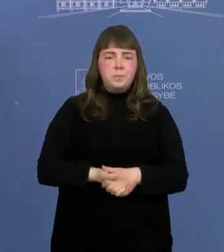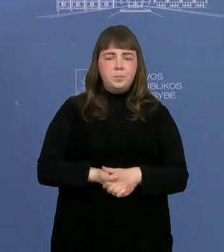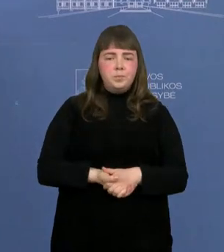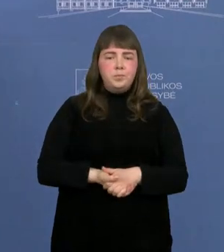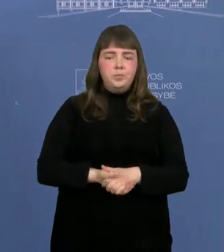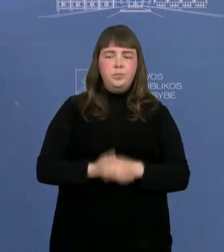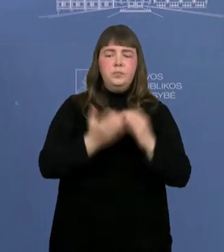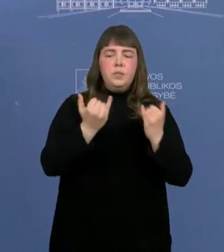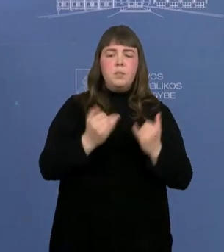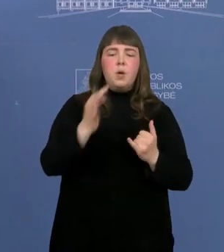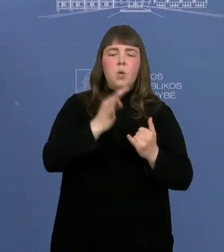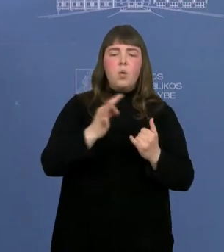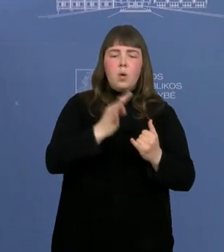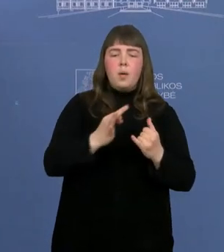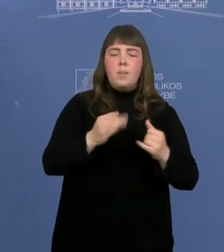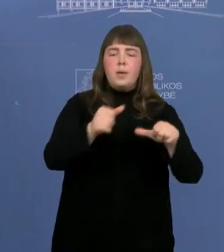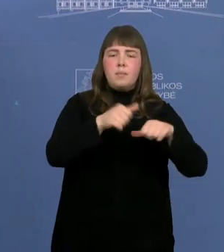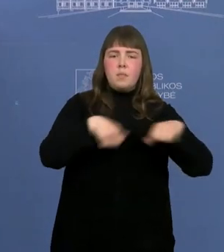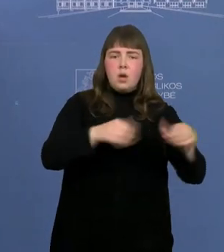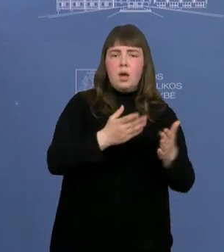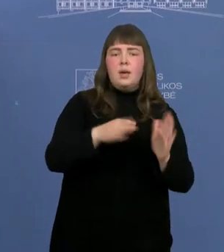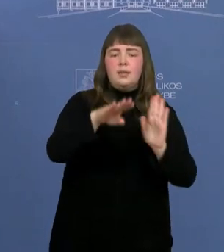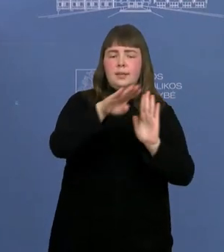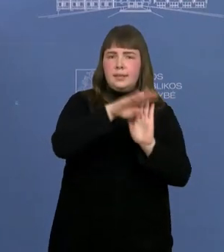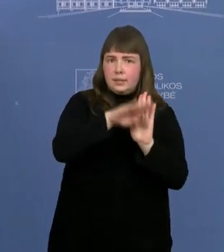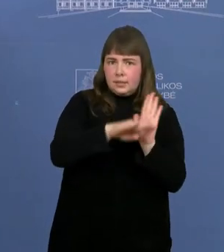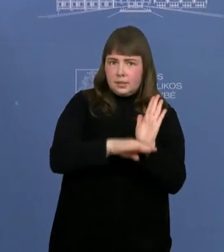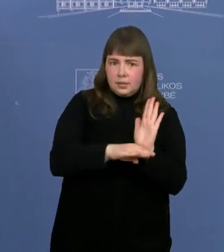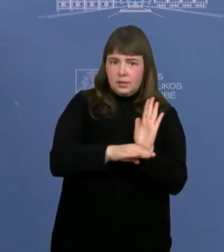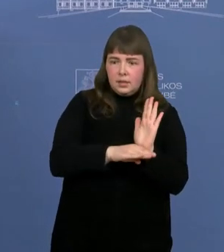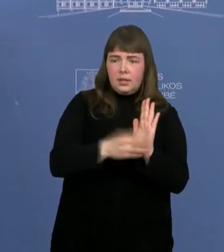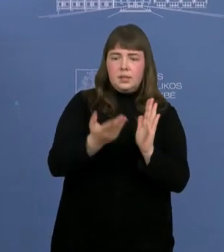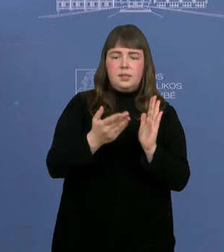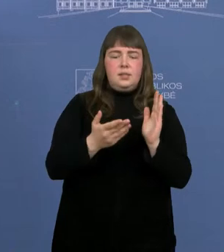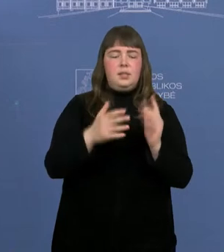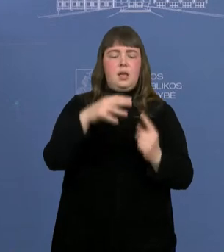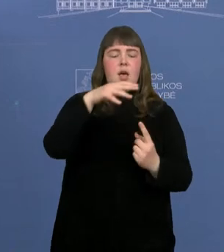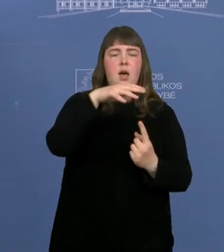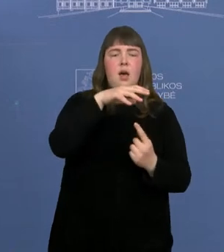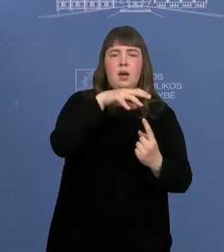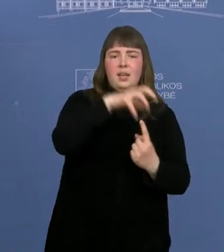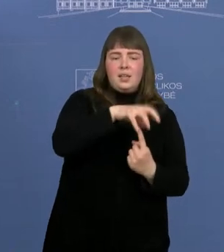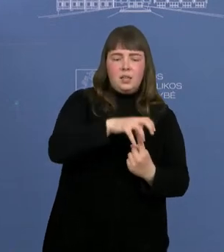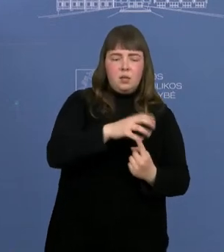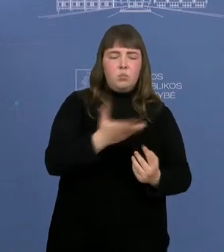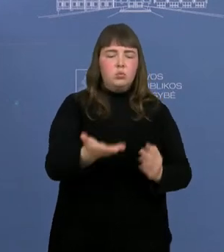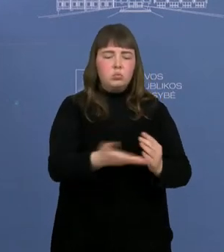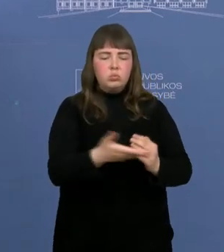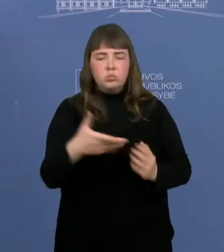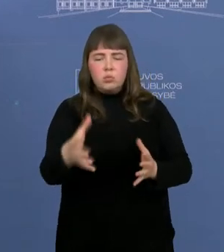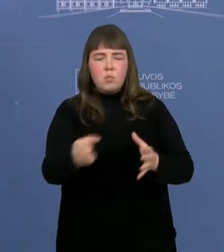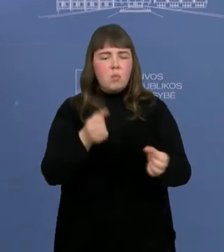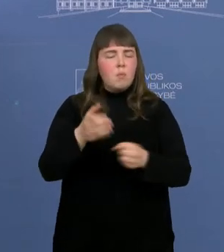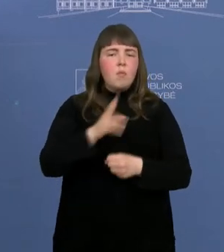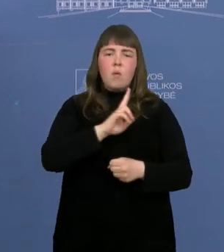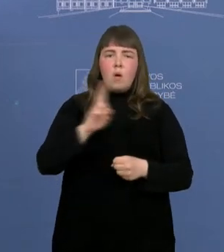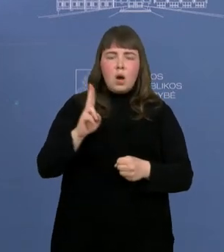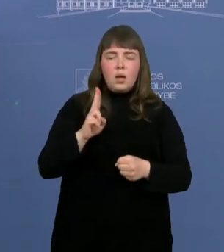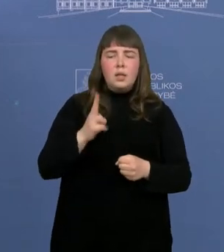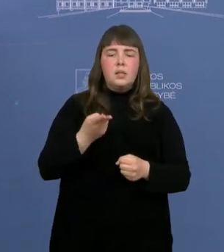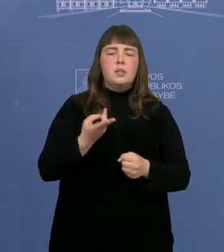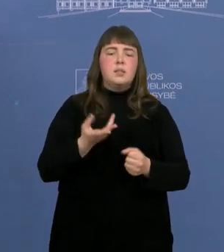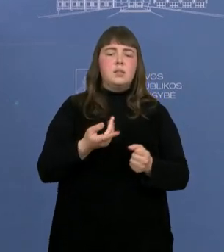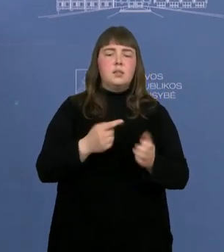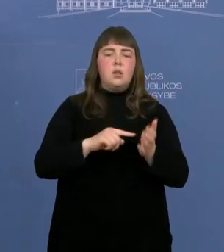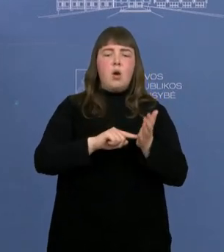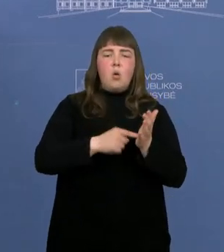pradžiai dėl rezervato ar nesikeis pačios taisyklės nugribaujantiems, o gaujantiems, bet dėl medžioklės? Ar nebus kažkokiu dėsnių ribuojama, ar